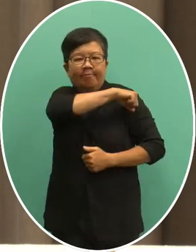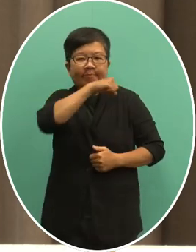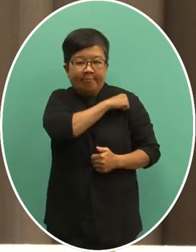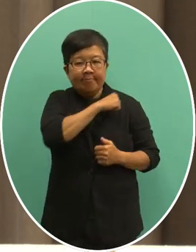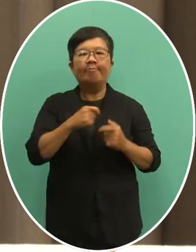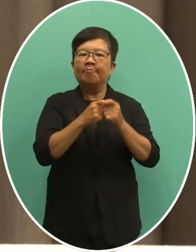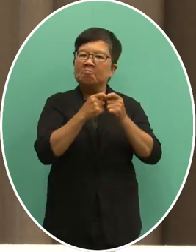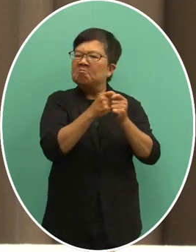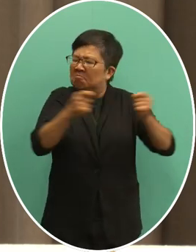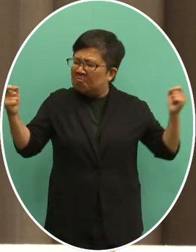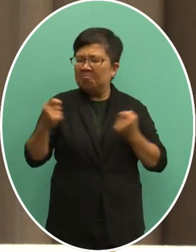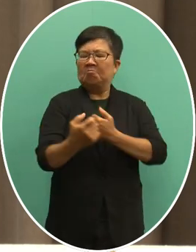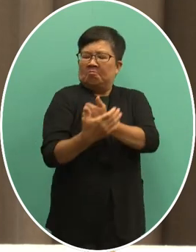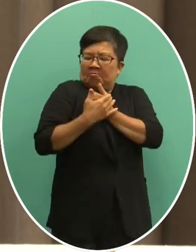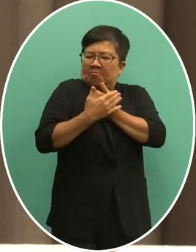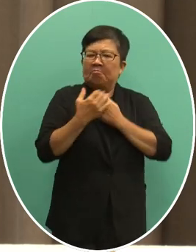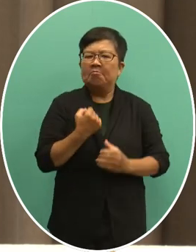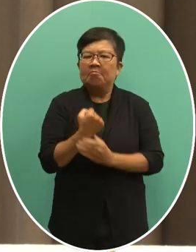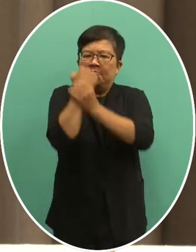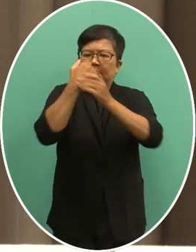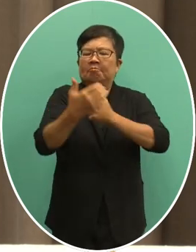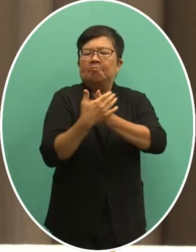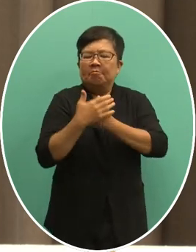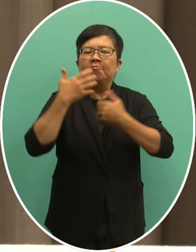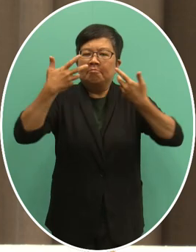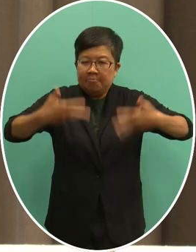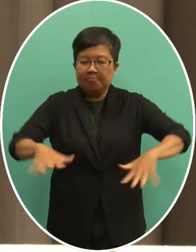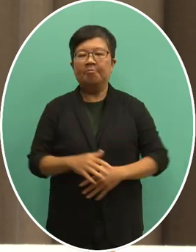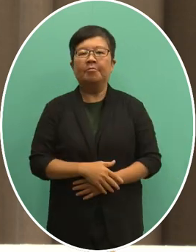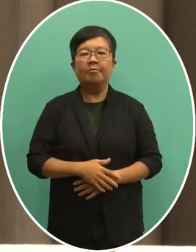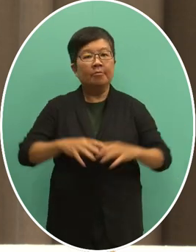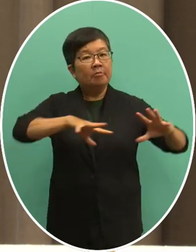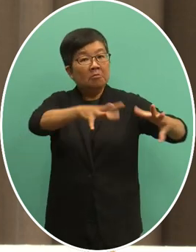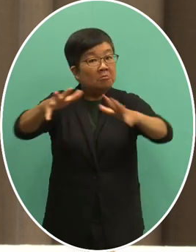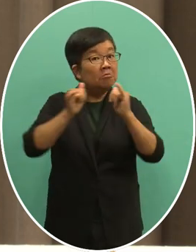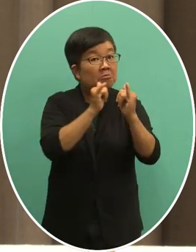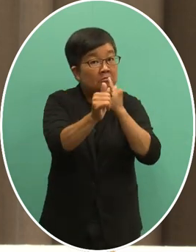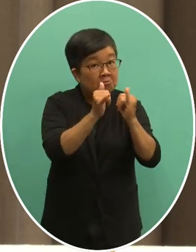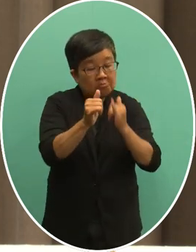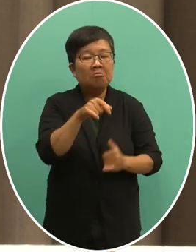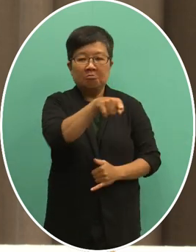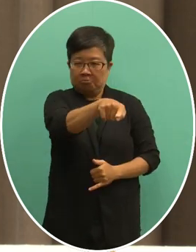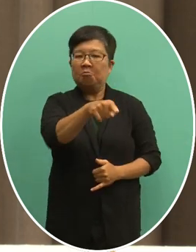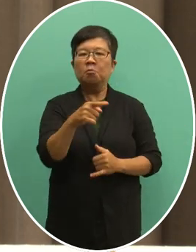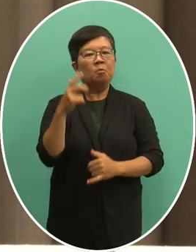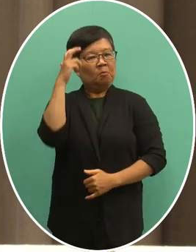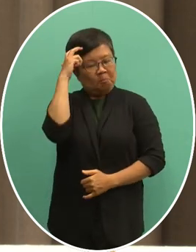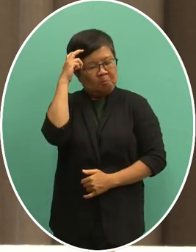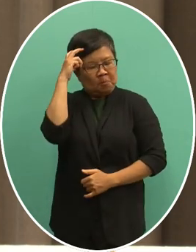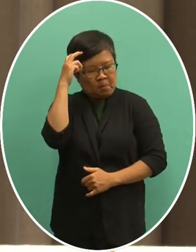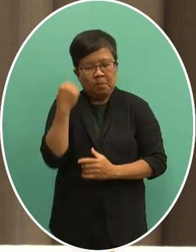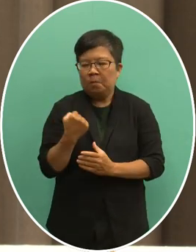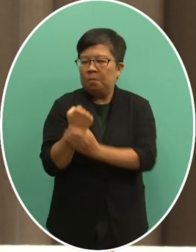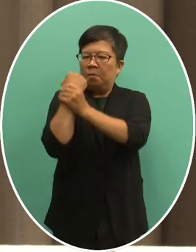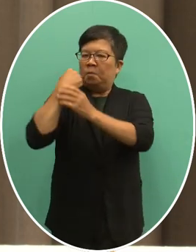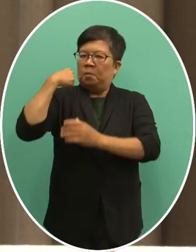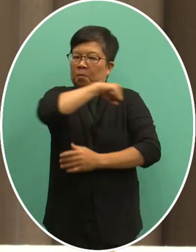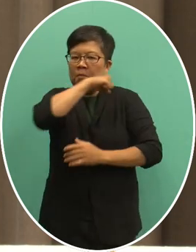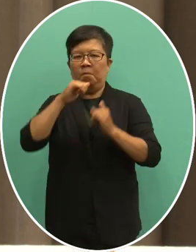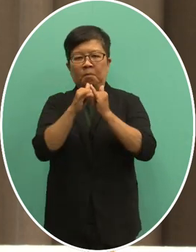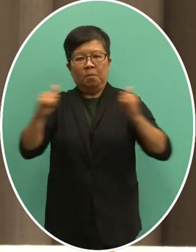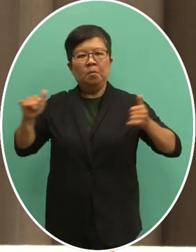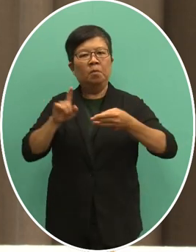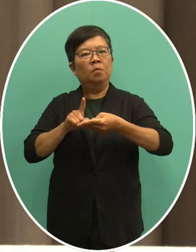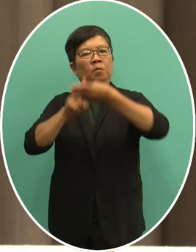参与的支持以及协助我们更要感谢国际社会坚定支持台湾的民主价值以及